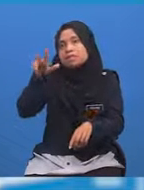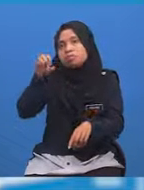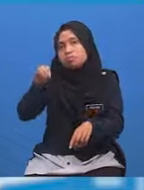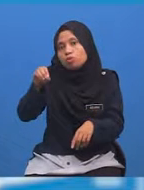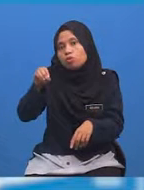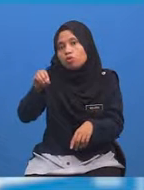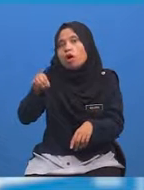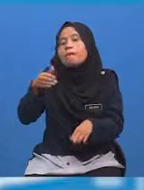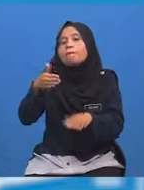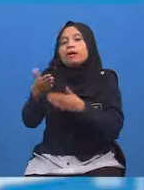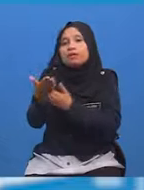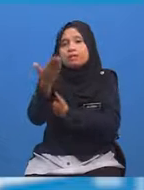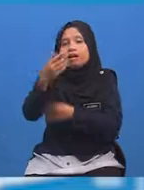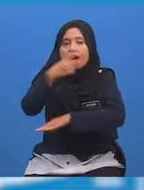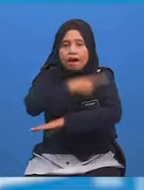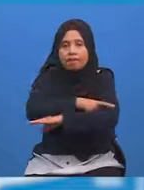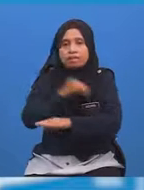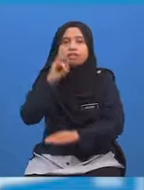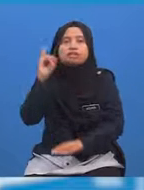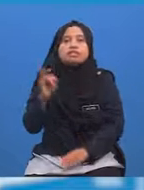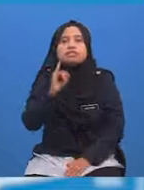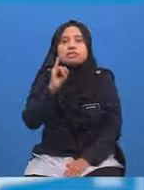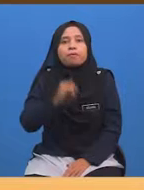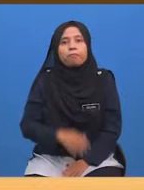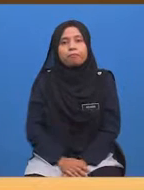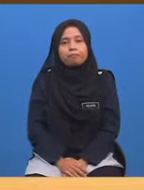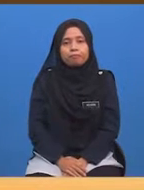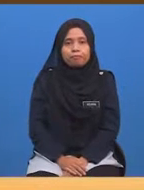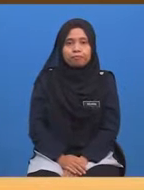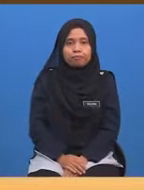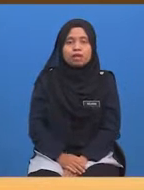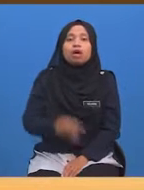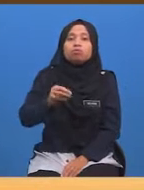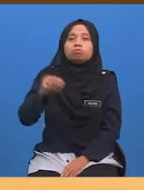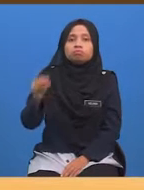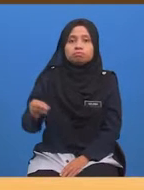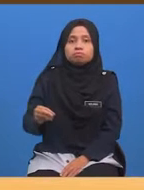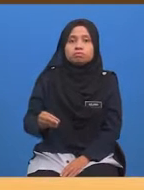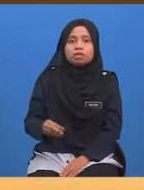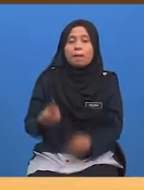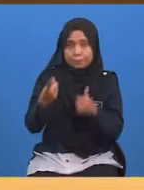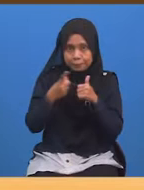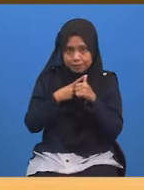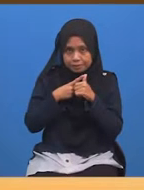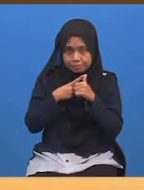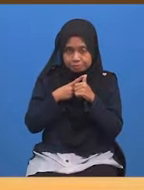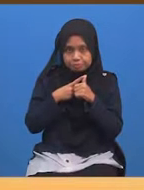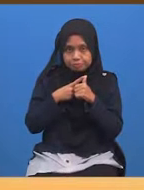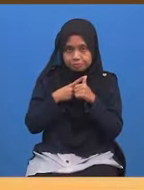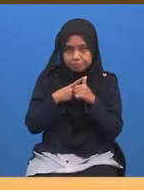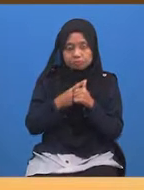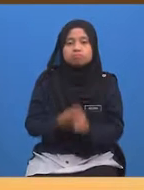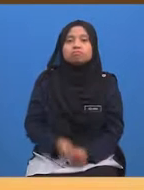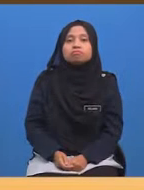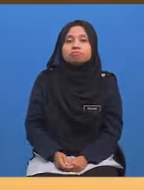pagi hari Isnin Murid-murid Pertama sekali apa yang perlu kamu